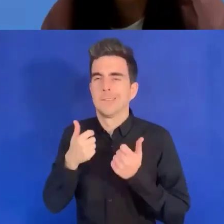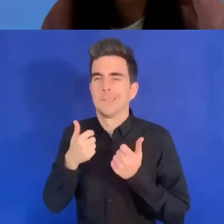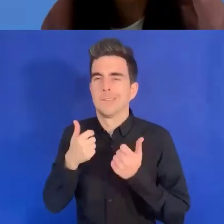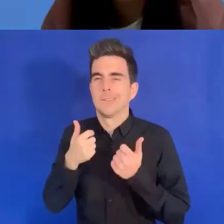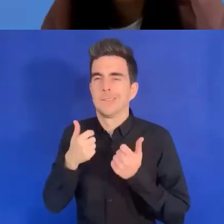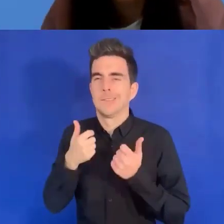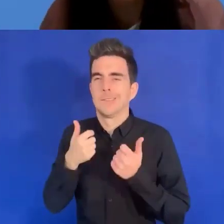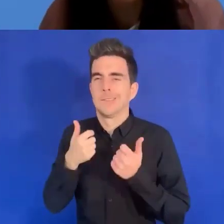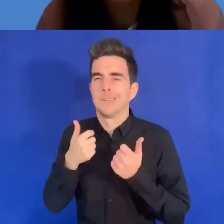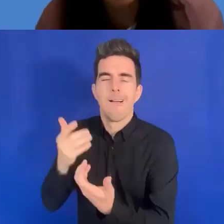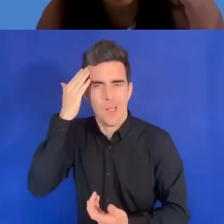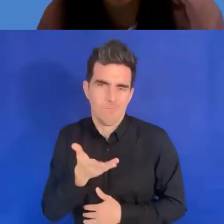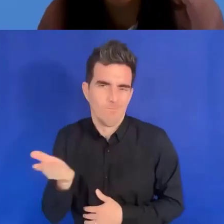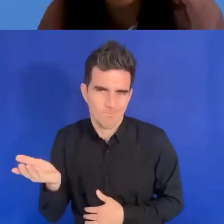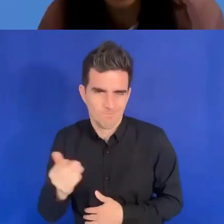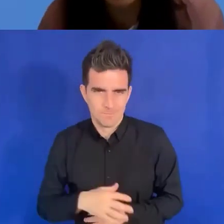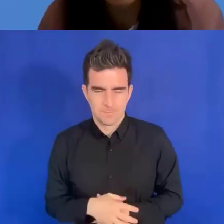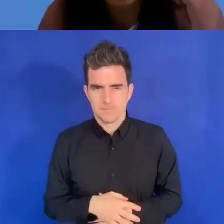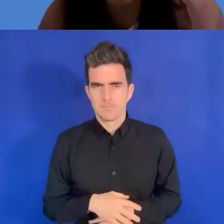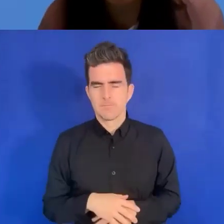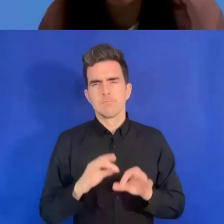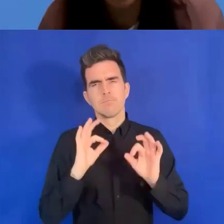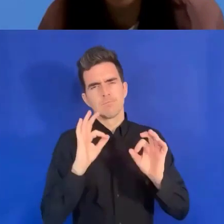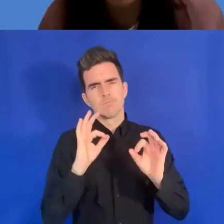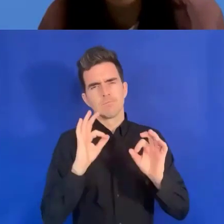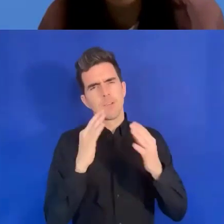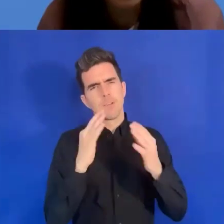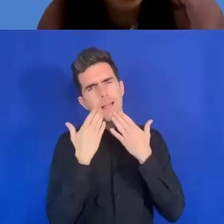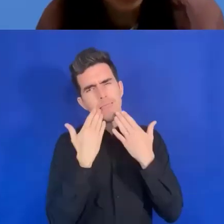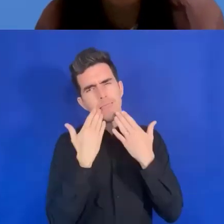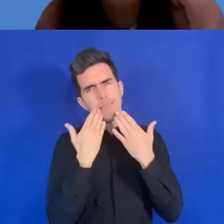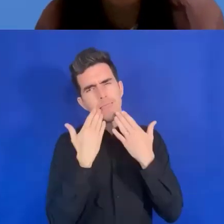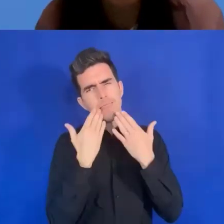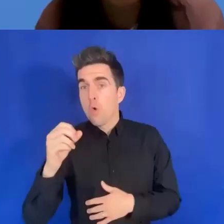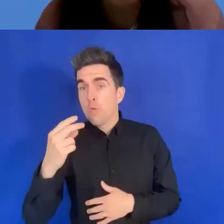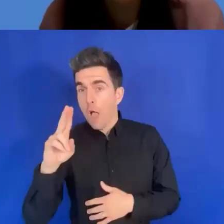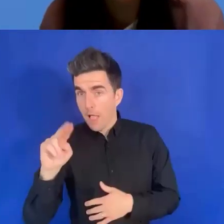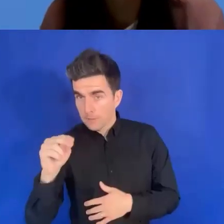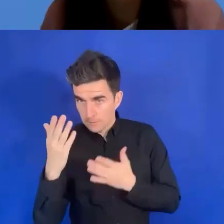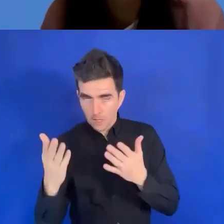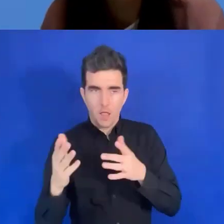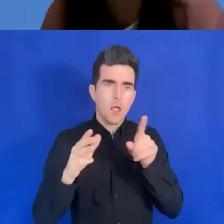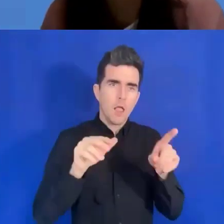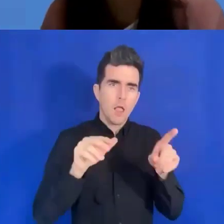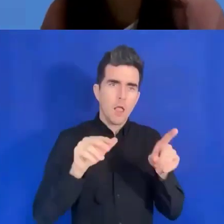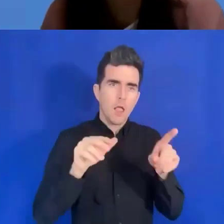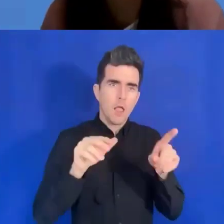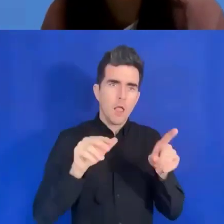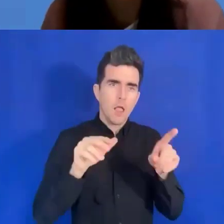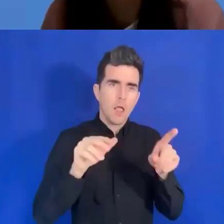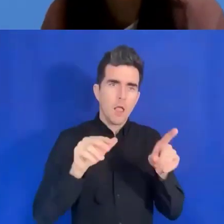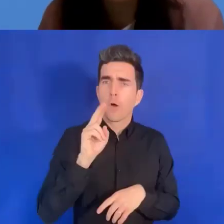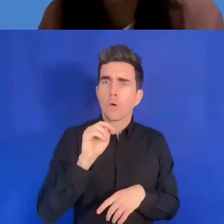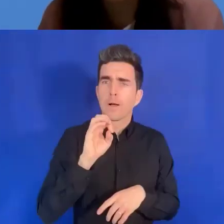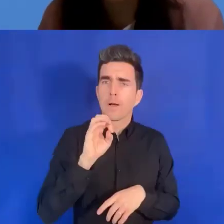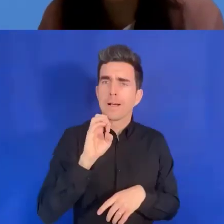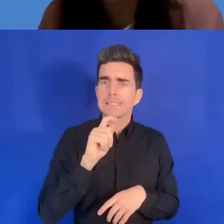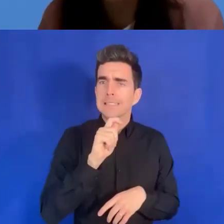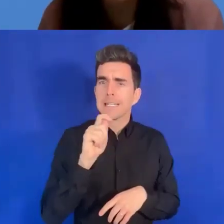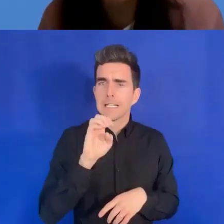Merci, merci beaucoup à vous. Il est donc important dans un premier temps de comprendre quels sont les besoins.